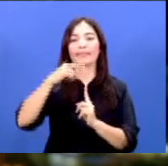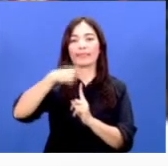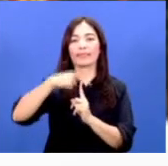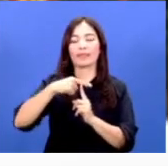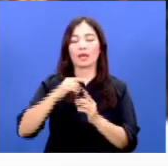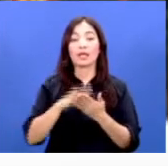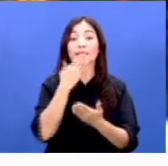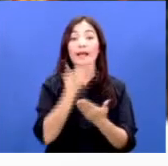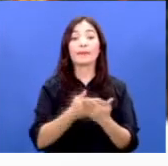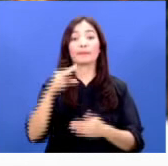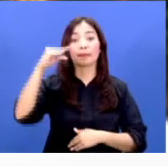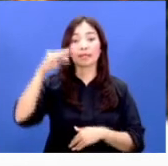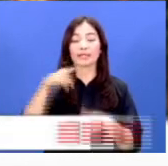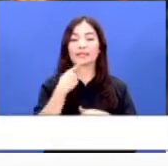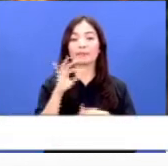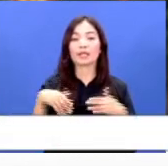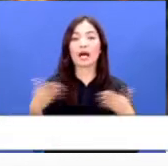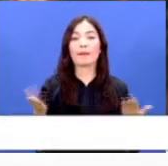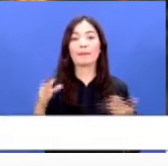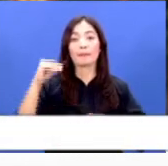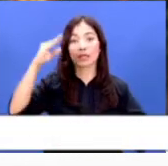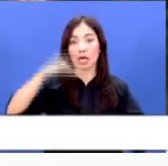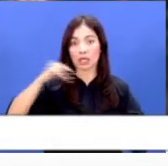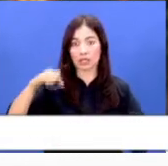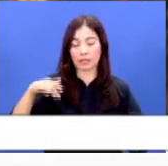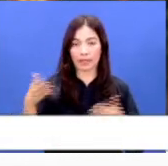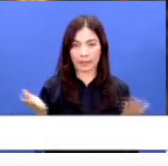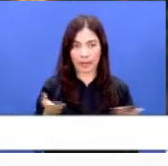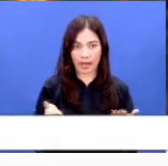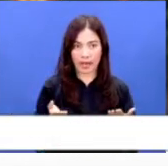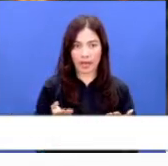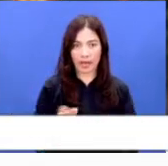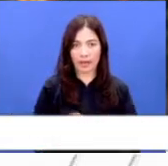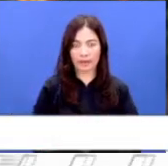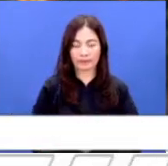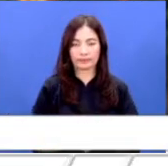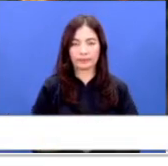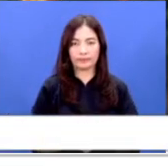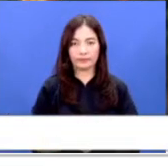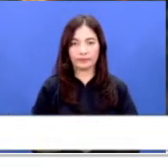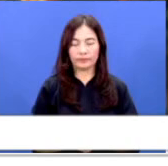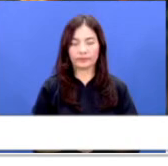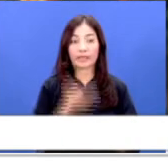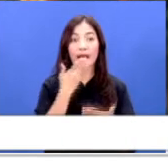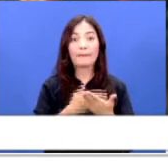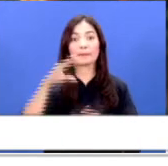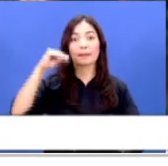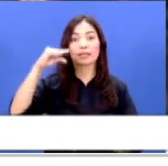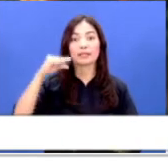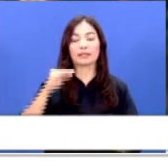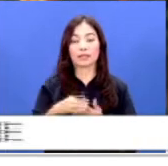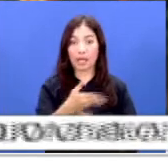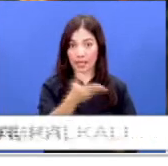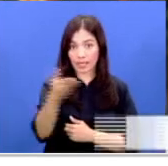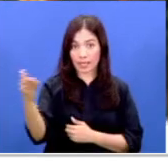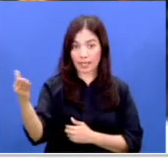pagi Didi, bagaimana kondisi kabut asap pada pagi hari ini? Ya, mahal pagi Rendra dan juga